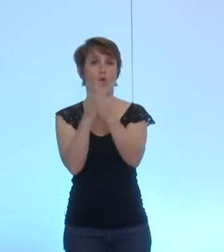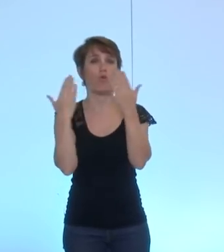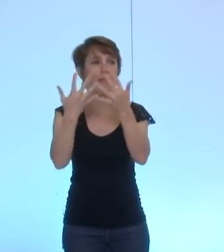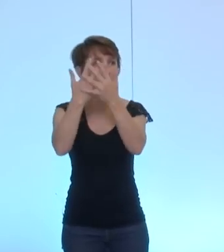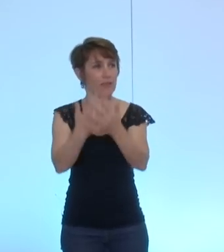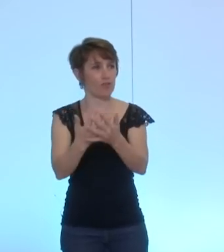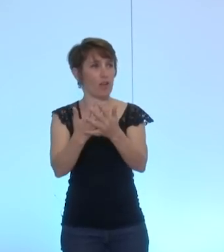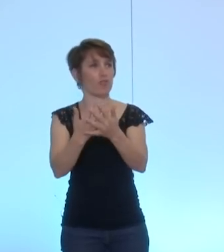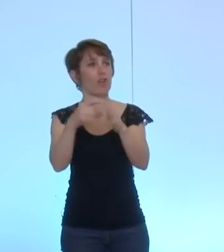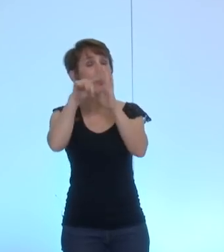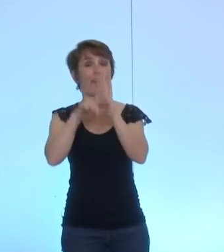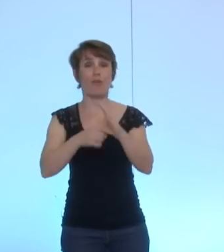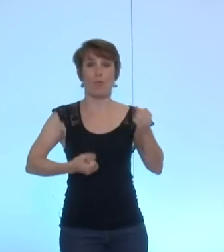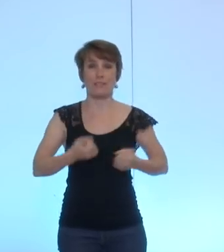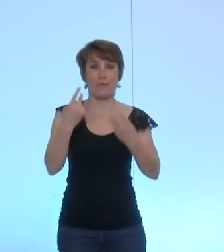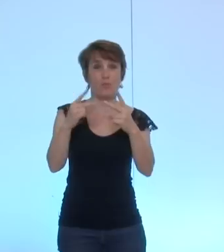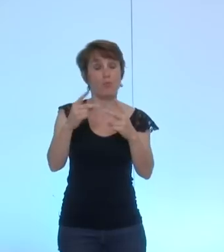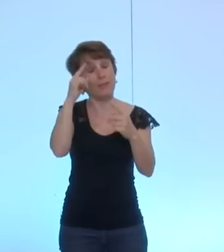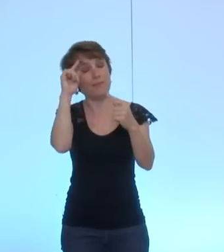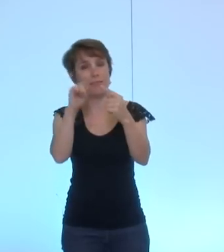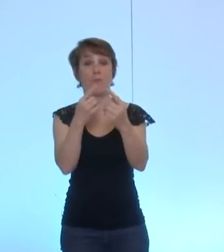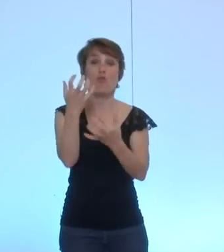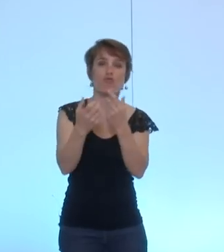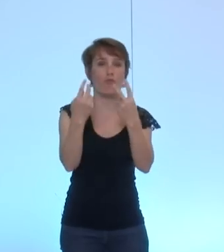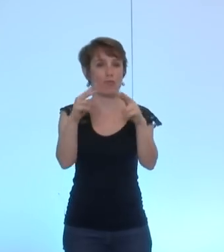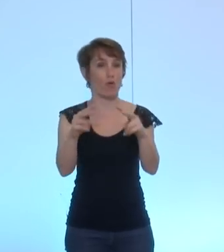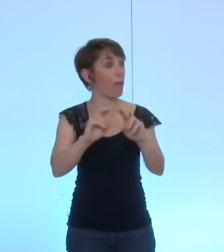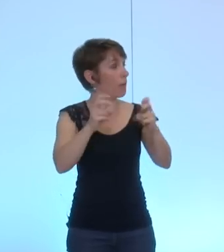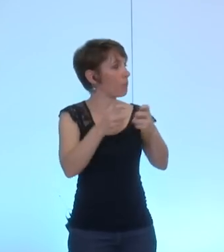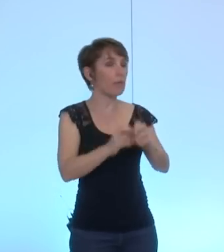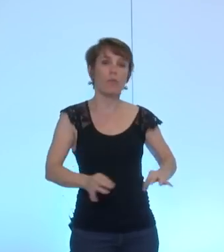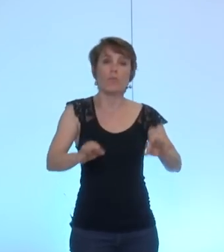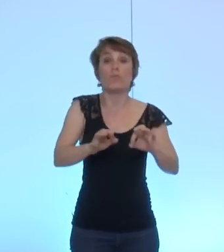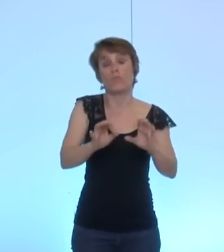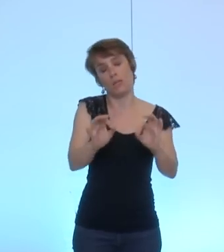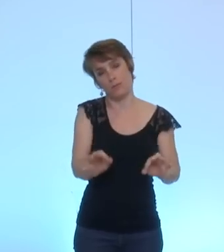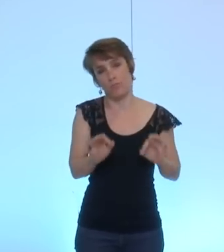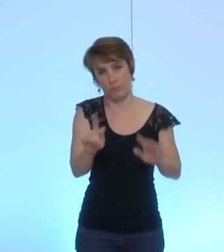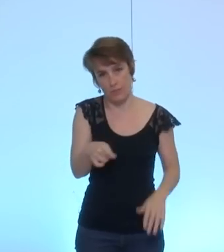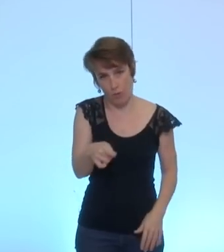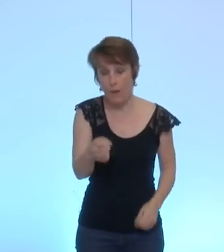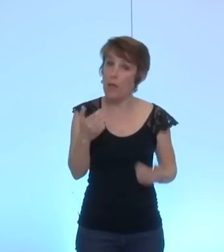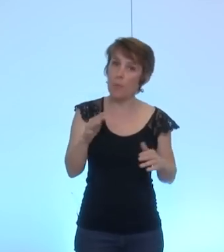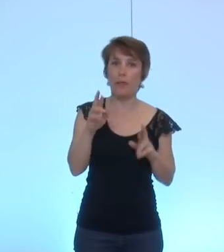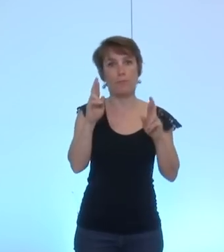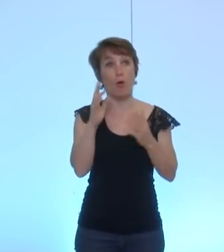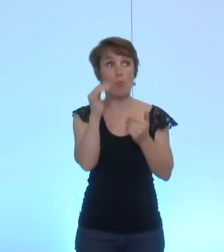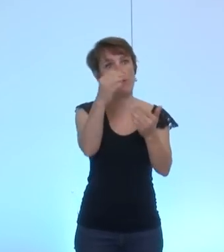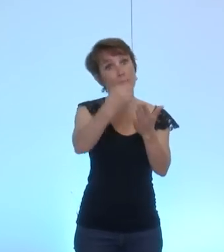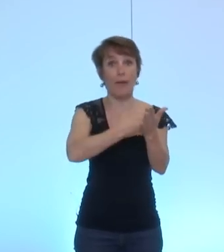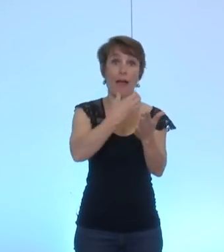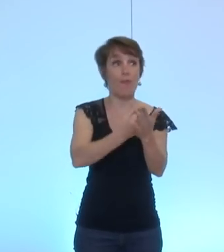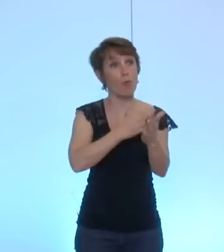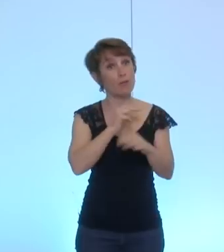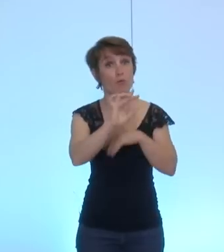et le nouveau règlement de service public du chauffage urbain. Nous n'avons pas le montant, c'est normal. Ceci dit, nous espérons que nous aurons l'information sur le coût. Cela